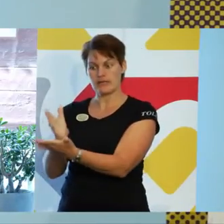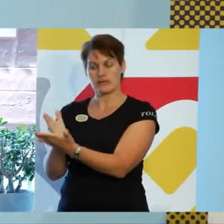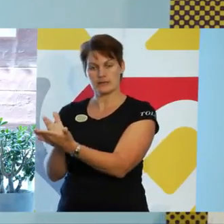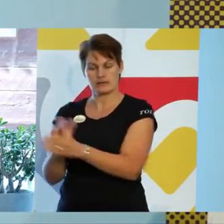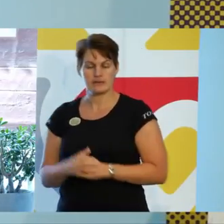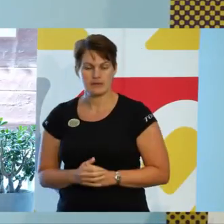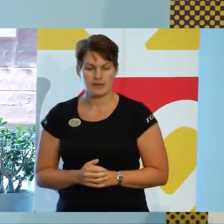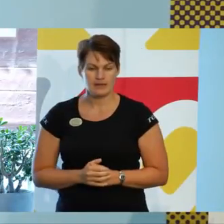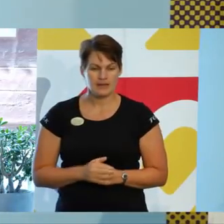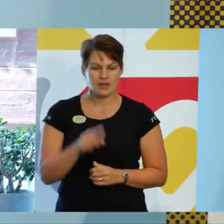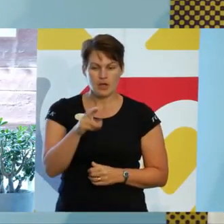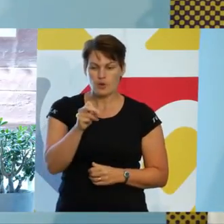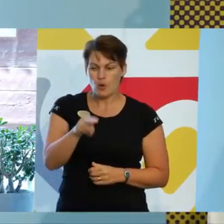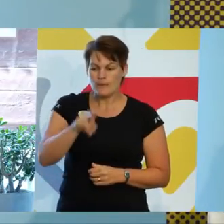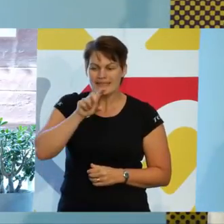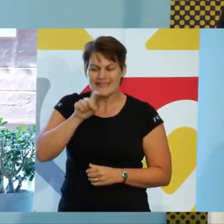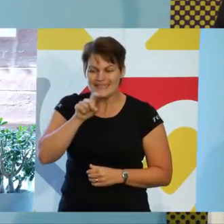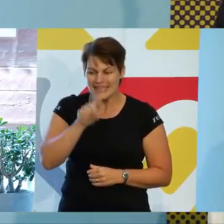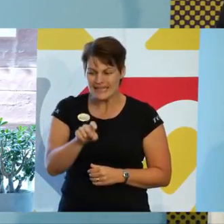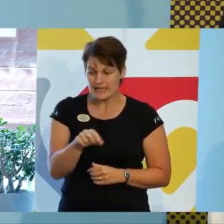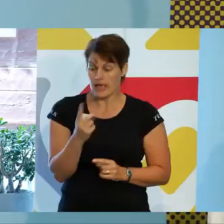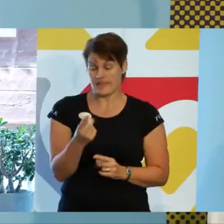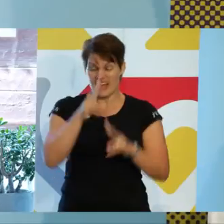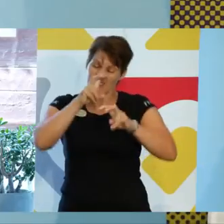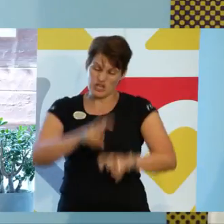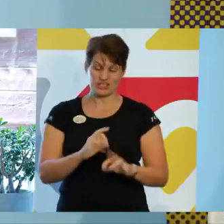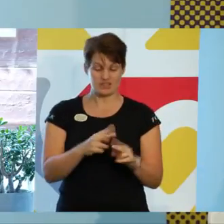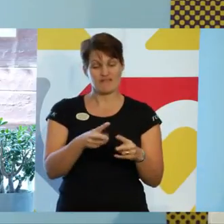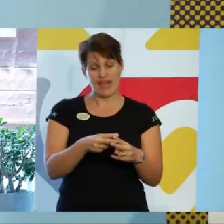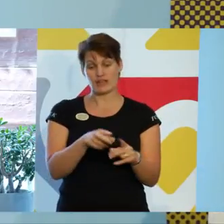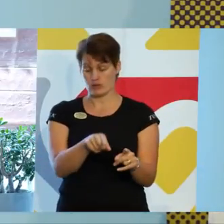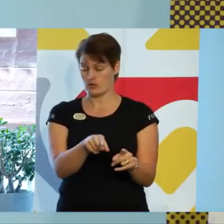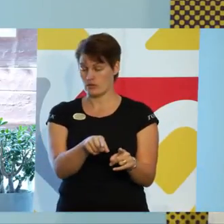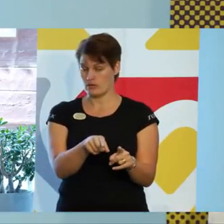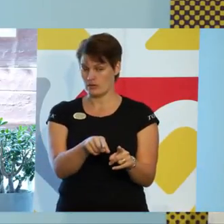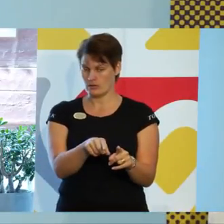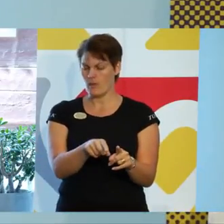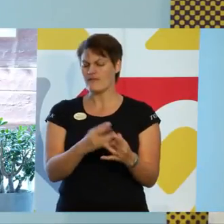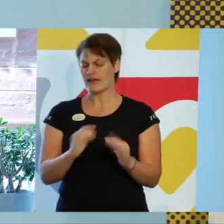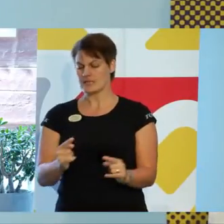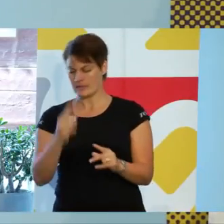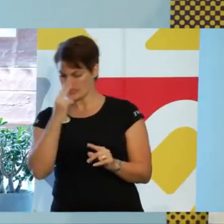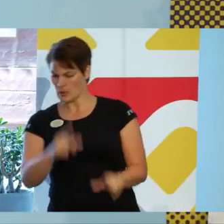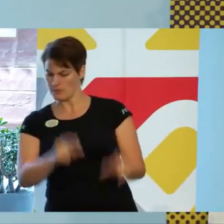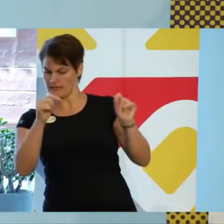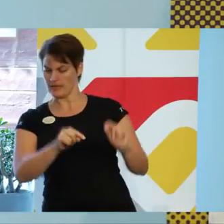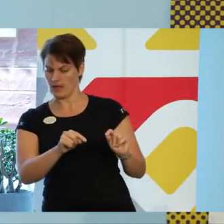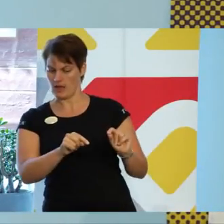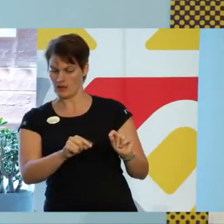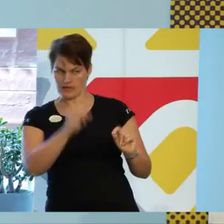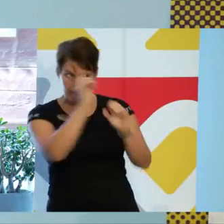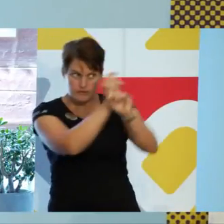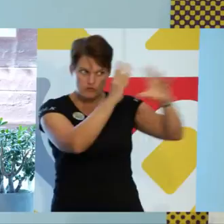Normkritik är ett analytiskt verktyg som kan hjälpa verksamheter att verkställa